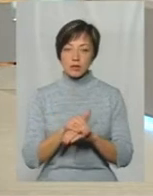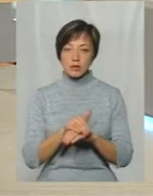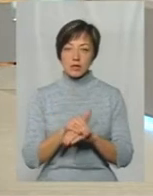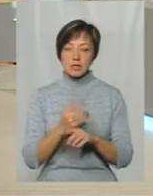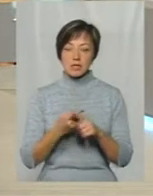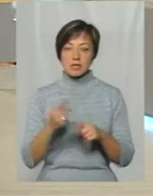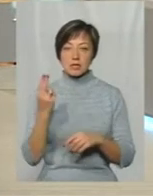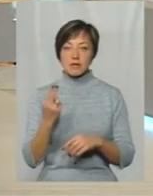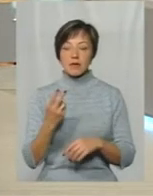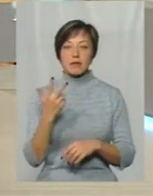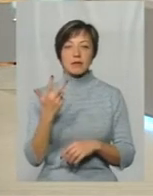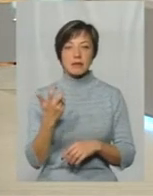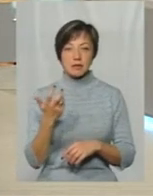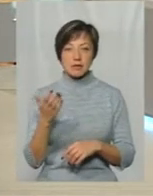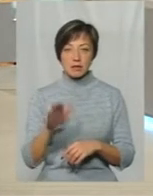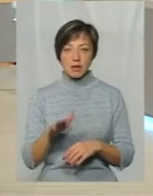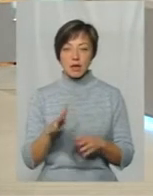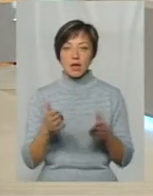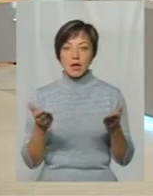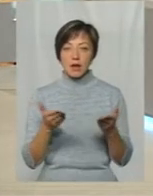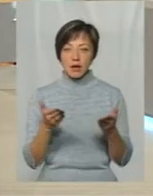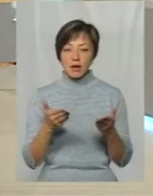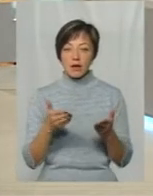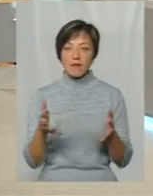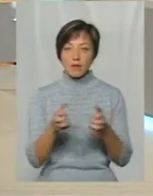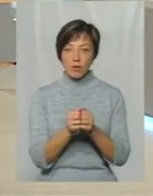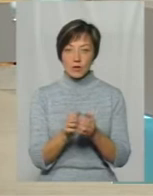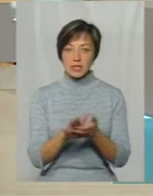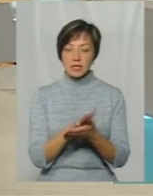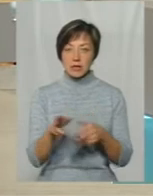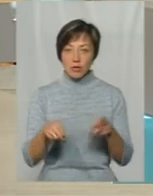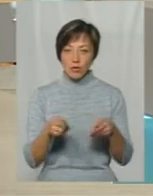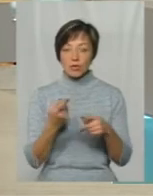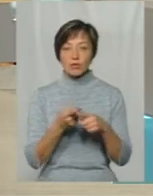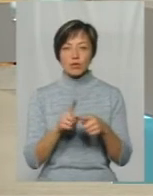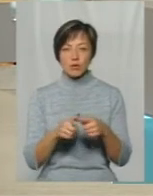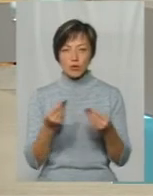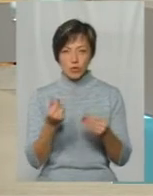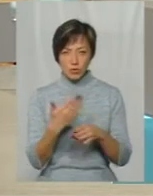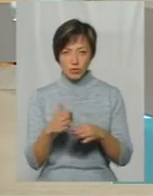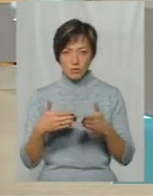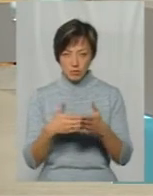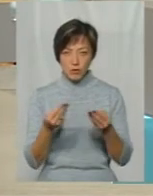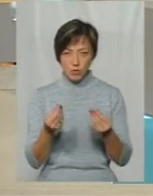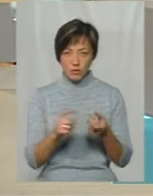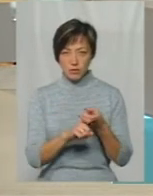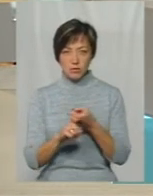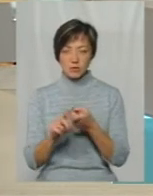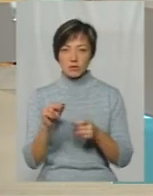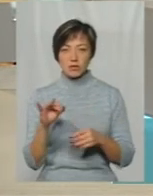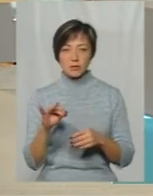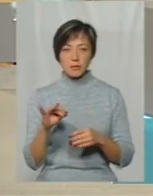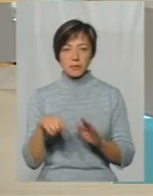оця цифра 300, яких відловлюють і стерилізують Це залежить від кількості виділених коштів? Все впирається в кошти? Ну,